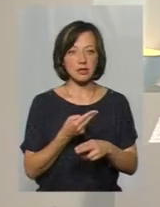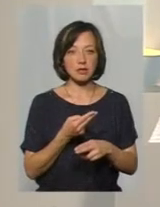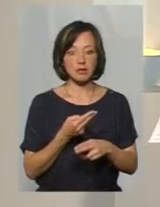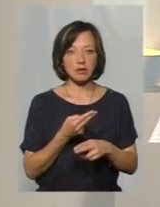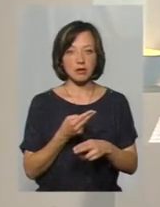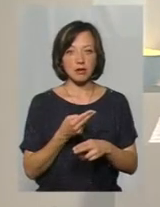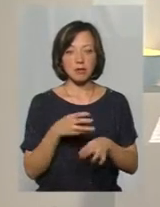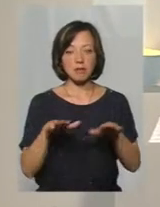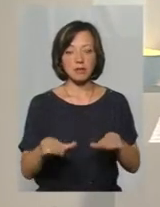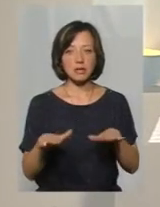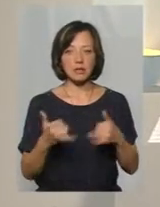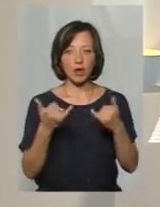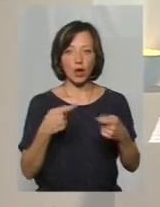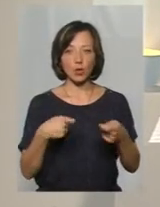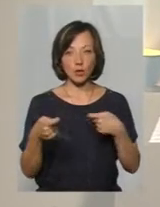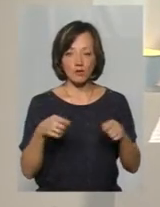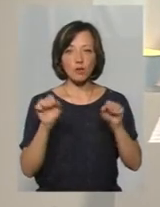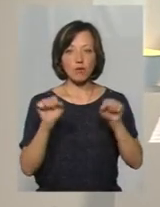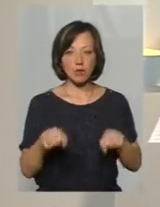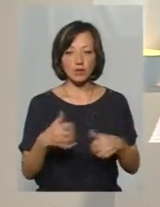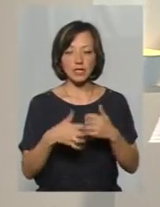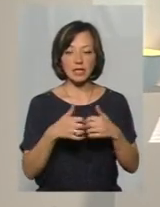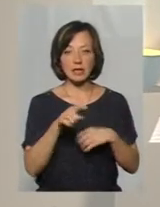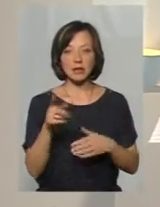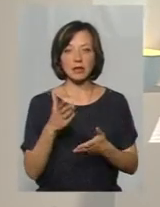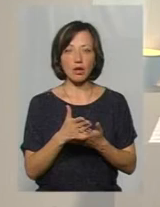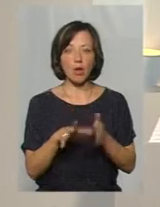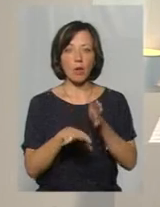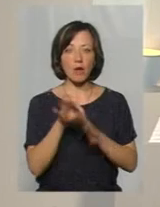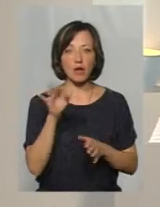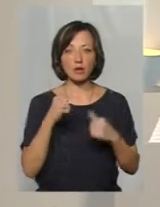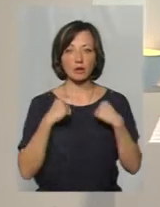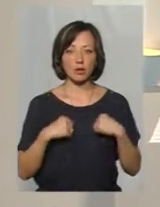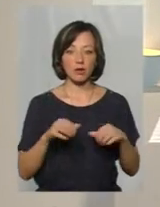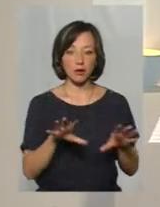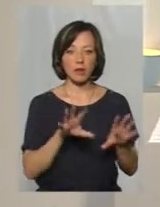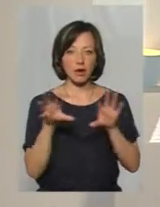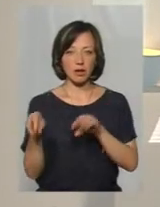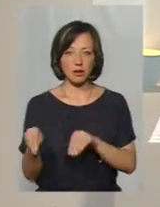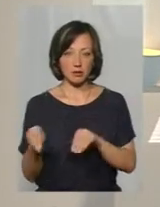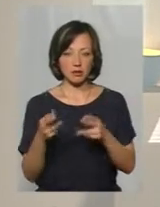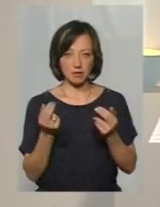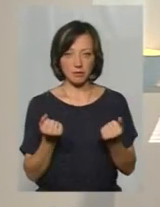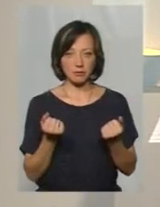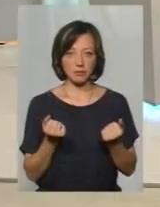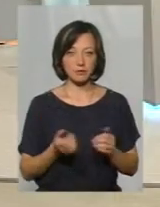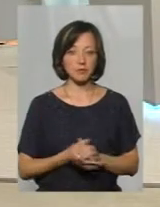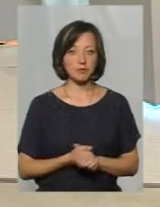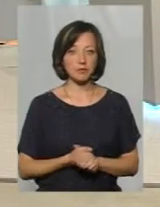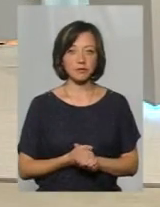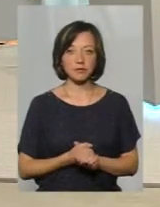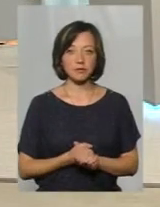тобто, без місця для торгівлі, вони можуть серед тих, які є, обрати і спокійно приїхати? Так? Ну, я розумію. Чи ні?